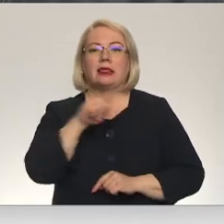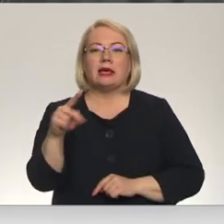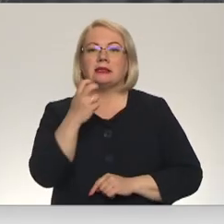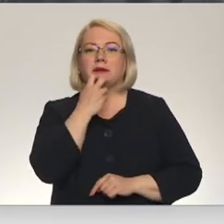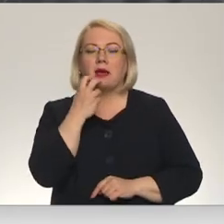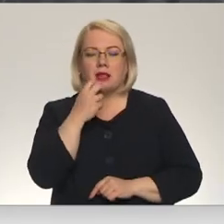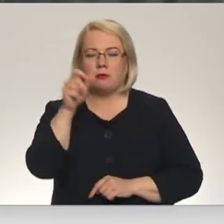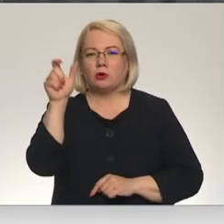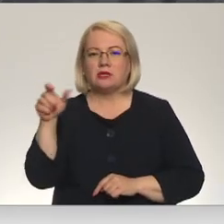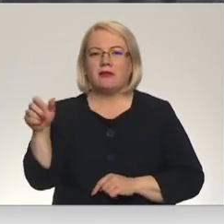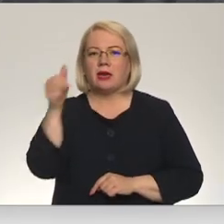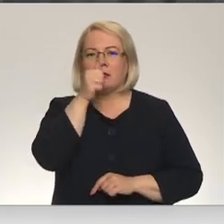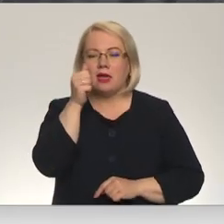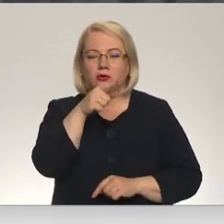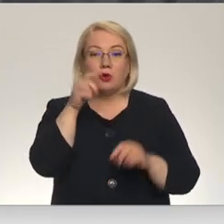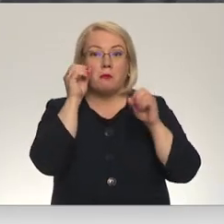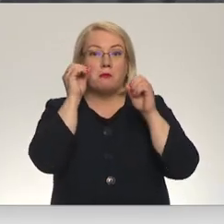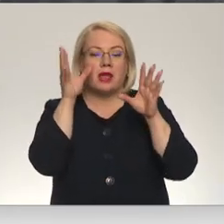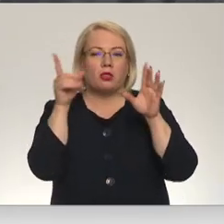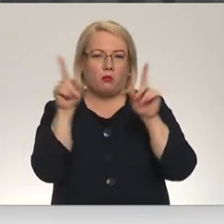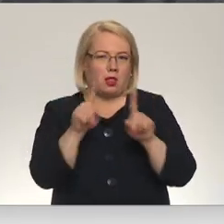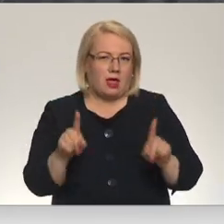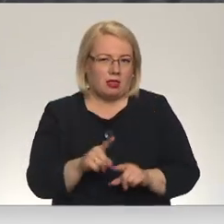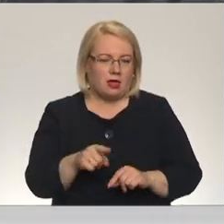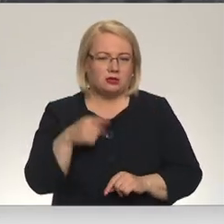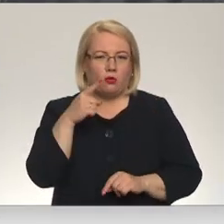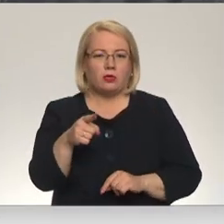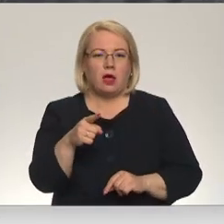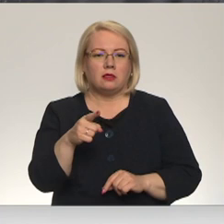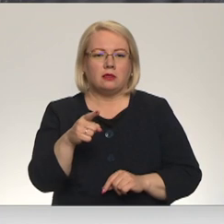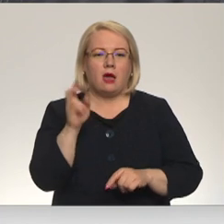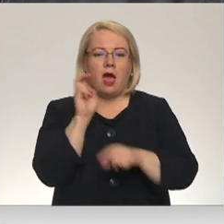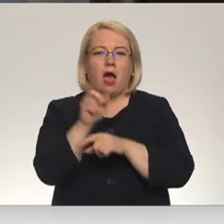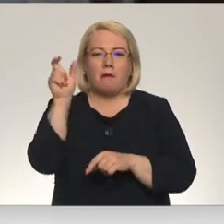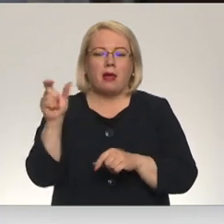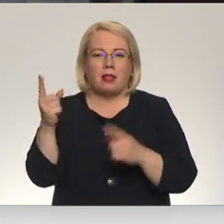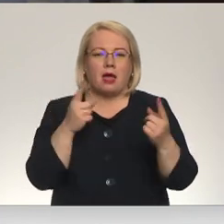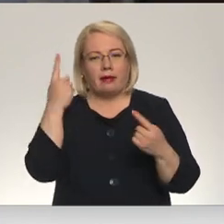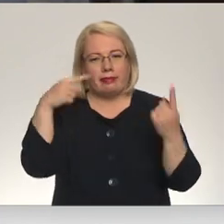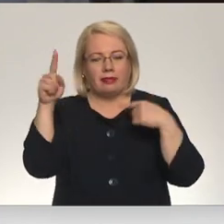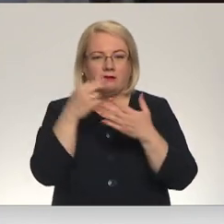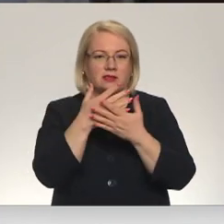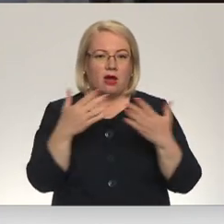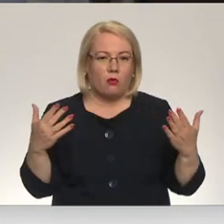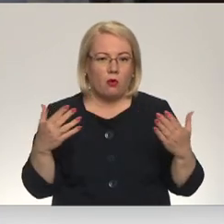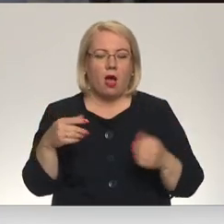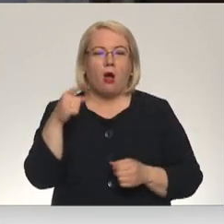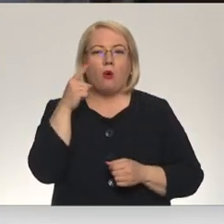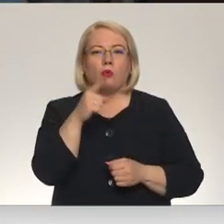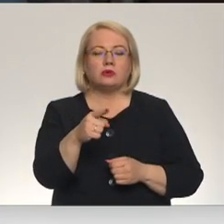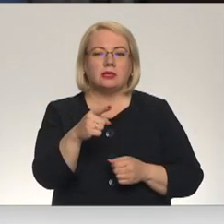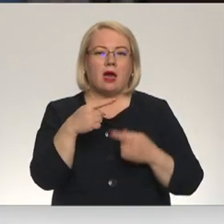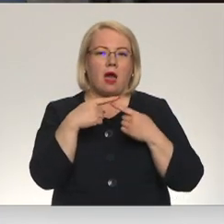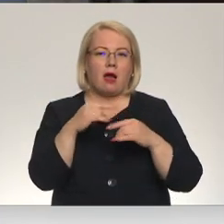netic un tur ir brīduma lietas, un versies no apmeklētājiem var nākties dažādākās. Uz melu kluba galda nonākuša